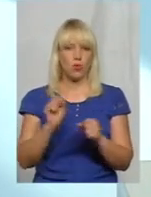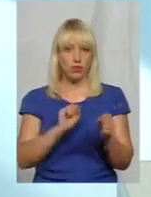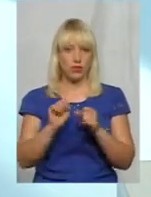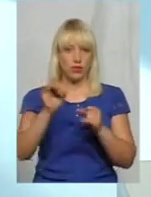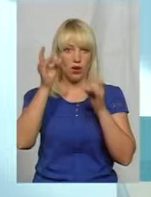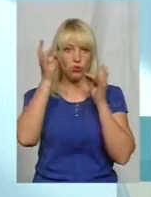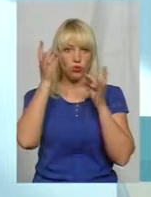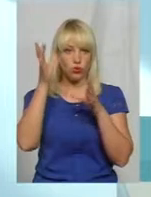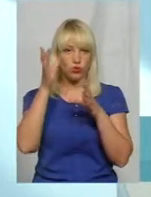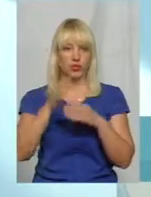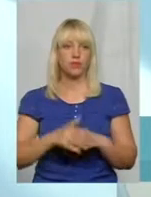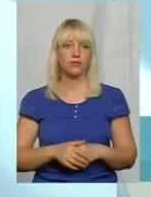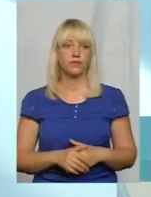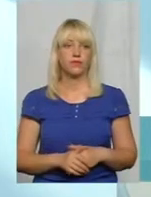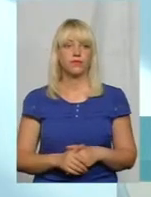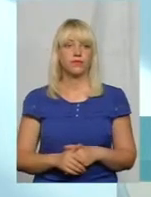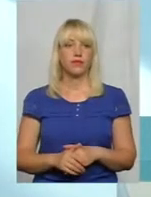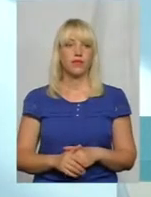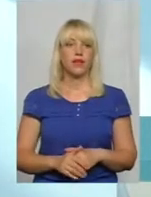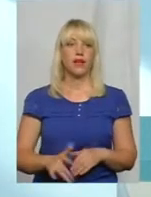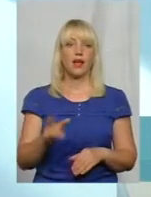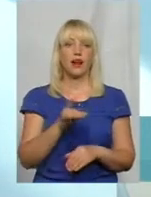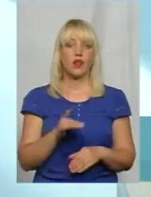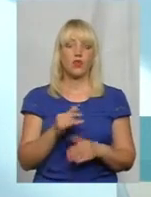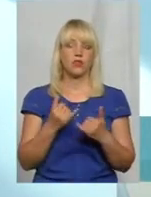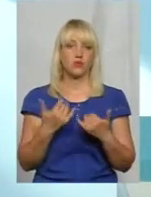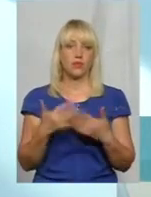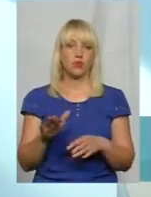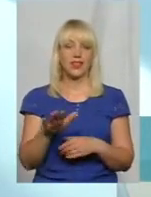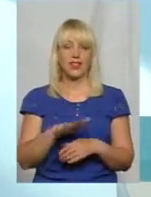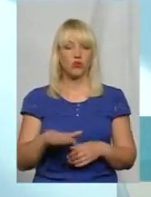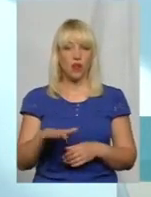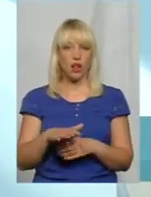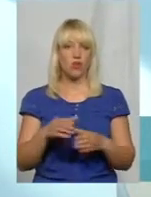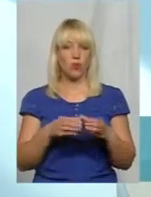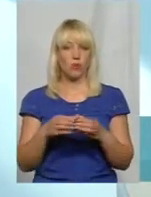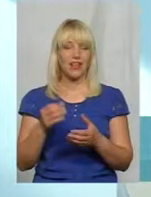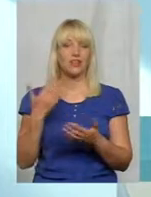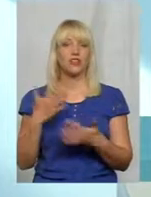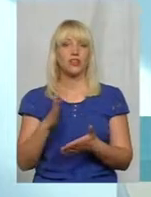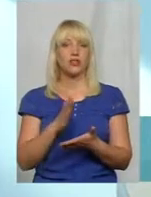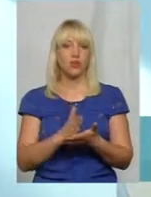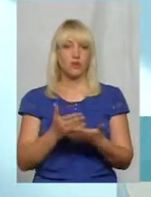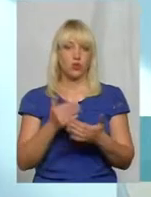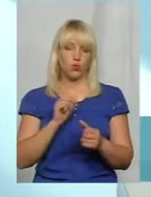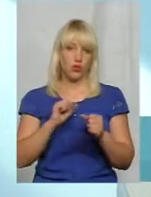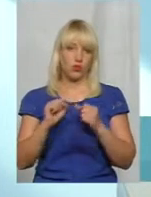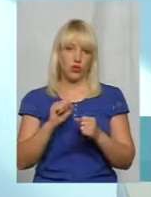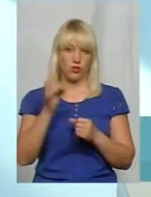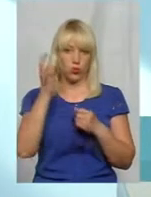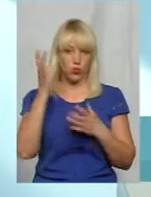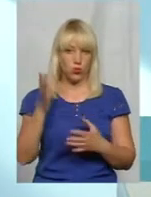культури районні, тепер уже територіальний громад є від управління культури.